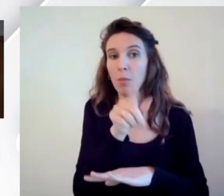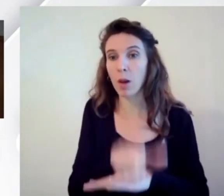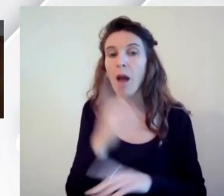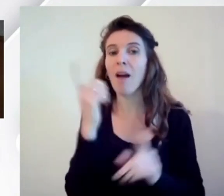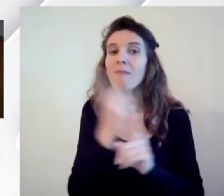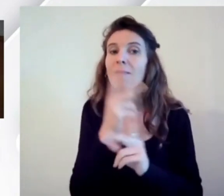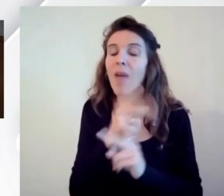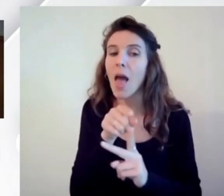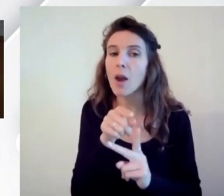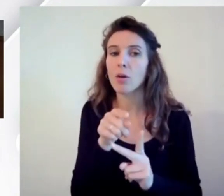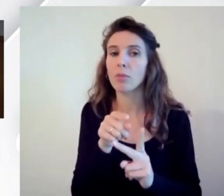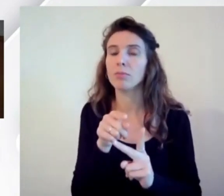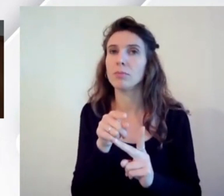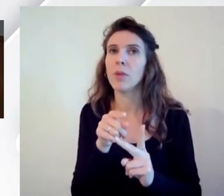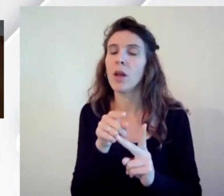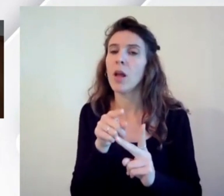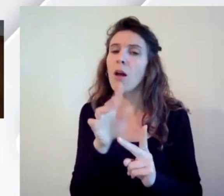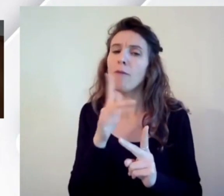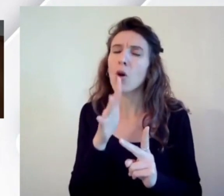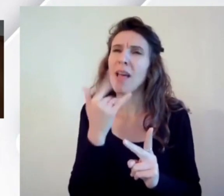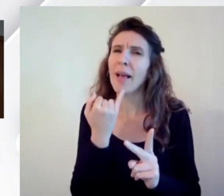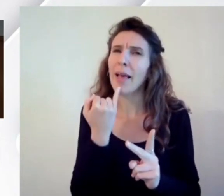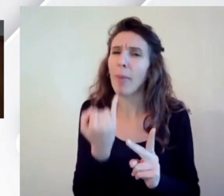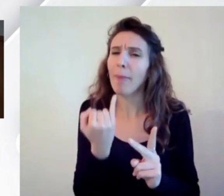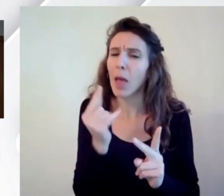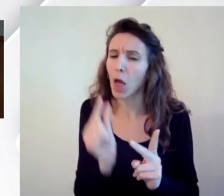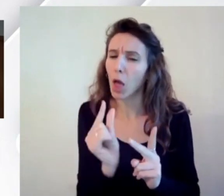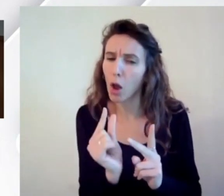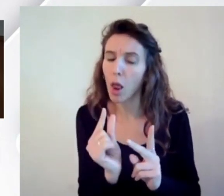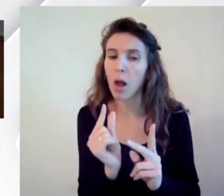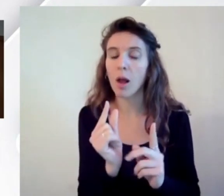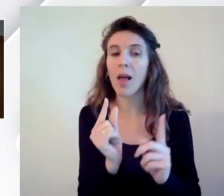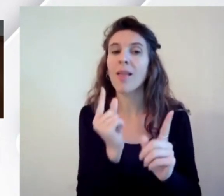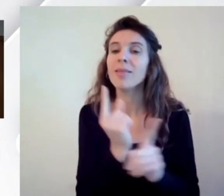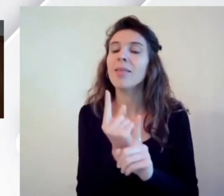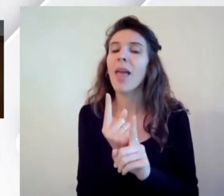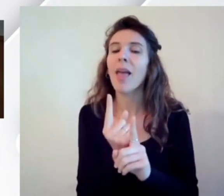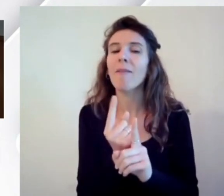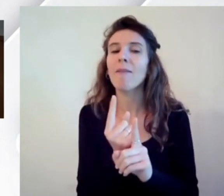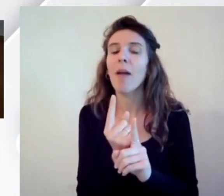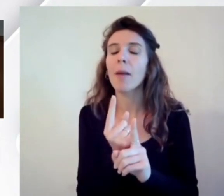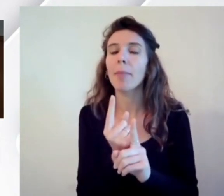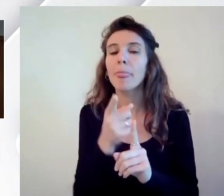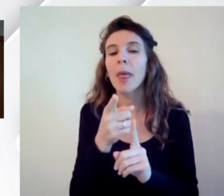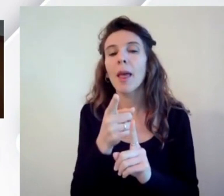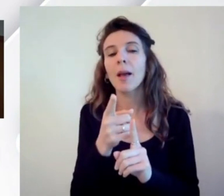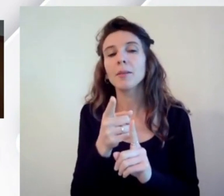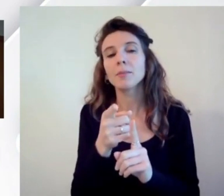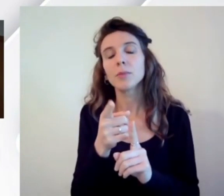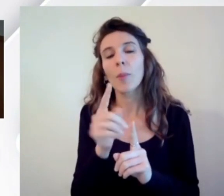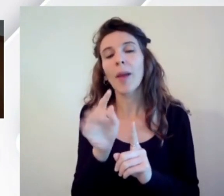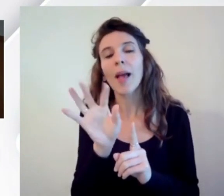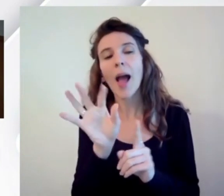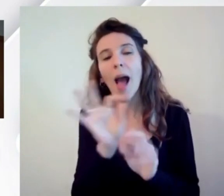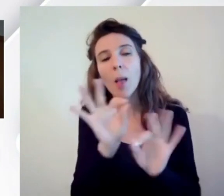anche in una piccola parte deve essere un bagaglio che deve avere non dico